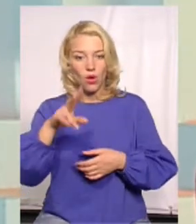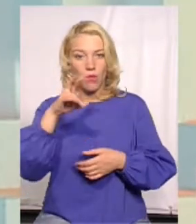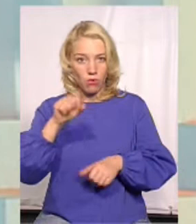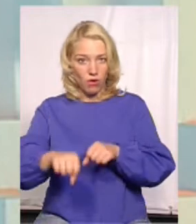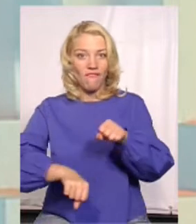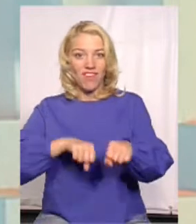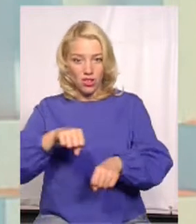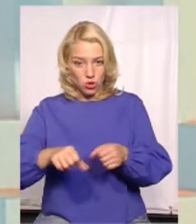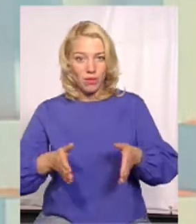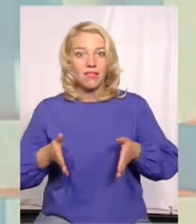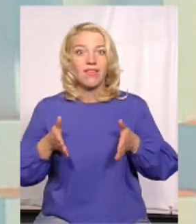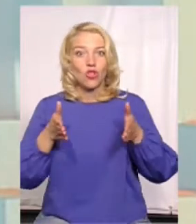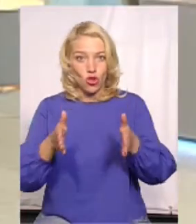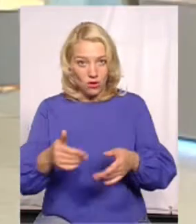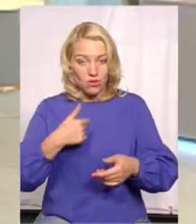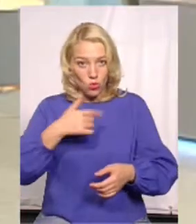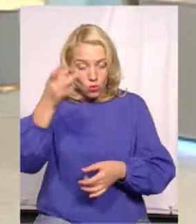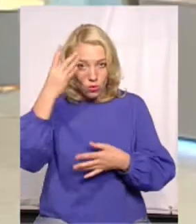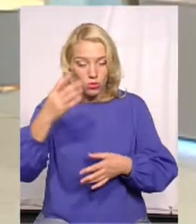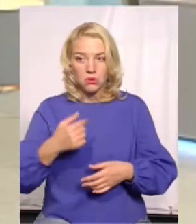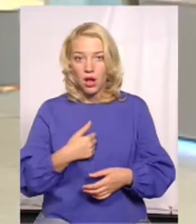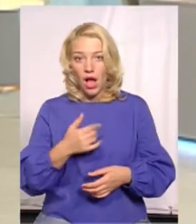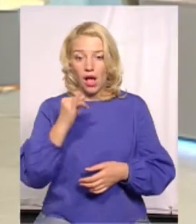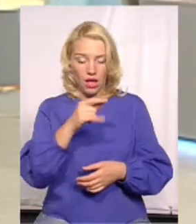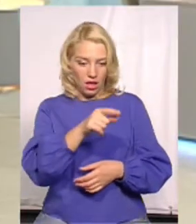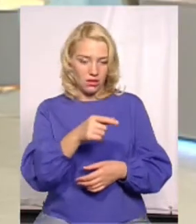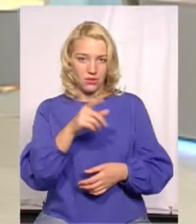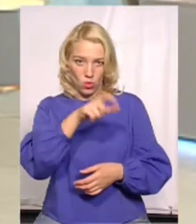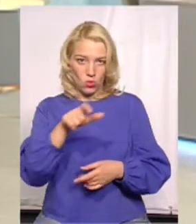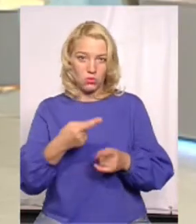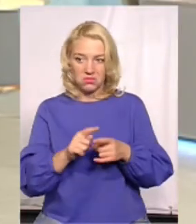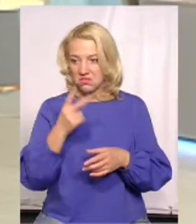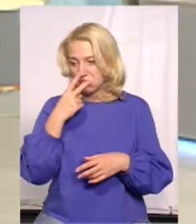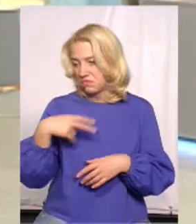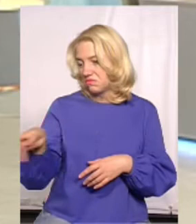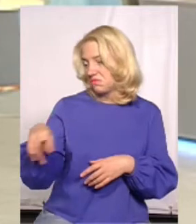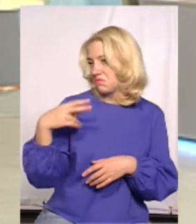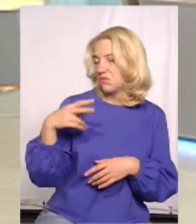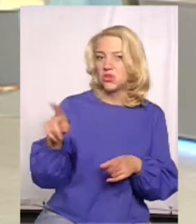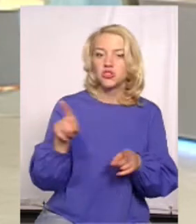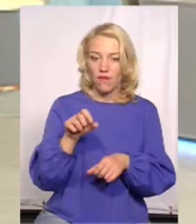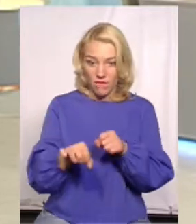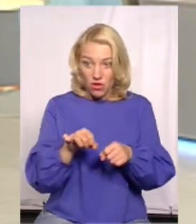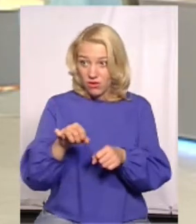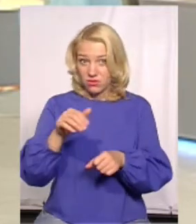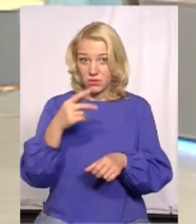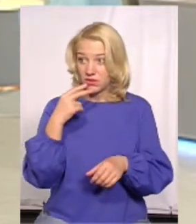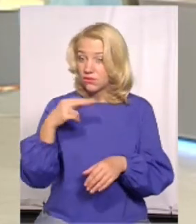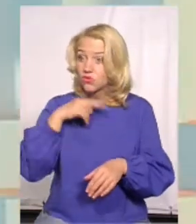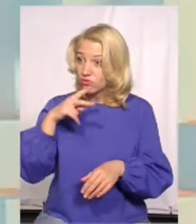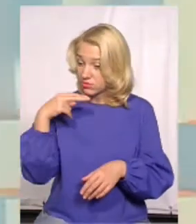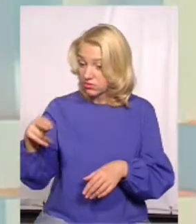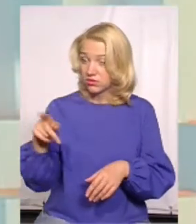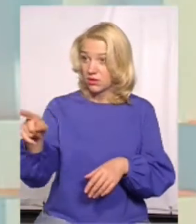на велосипедній доріжці, і я дивуюсь, чому це мені, велосипедист, каже, ти що, дурник, ти ж по проїжджій частині йдеш,